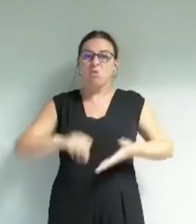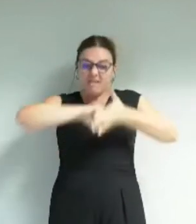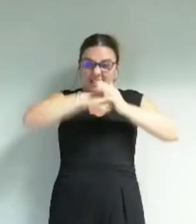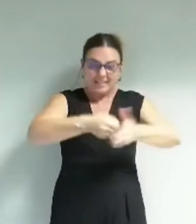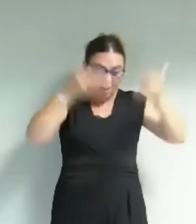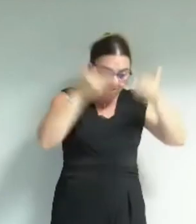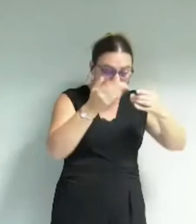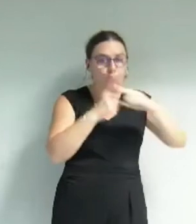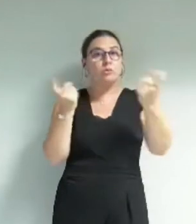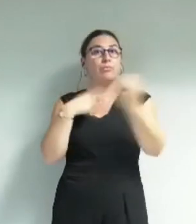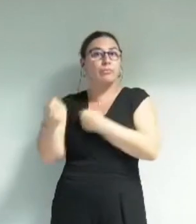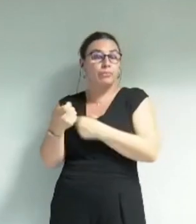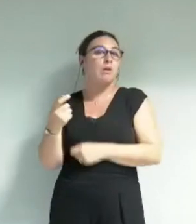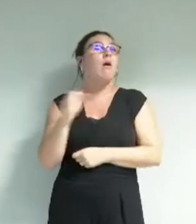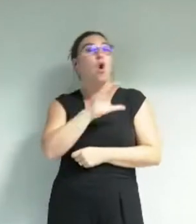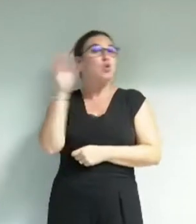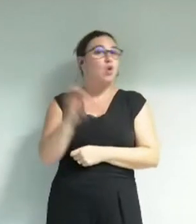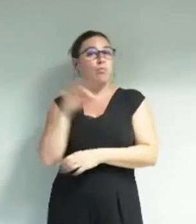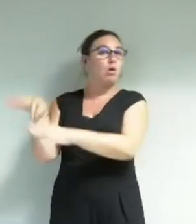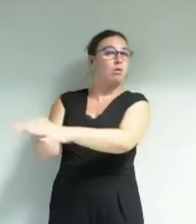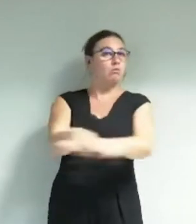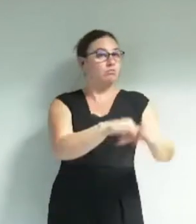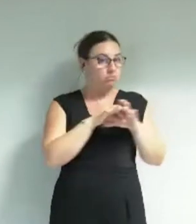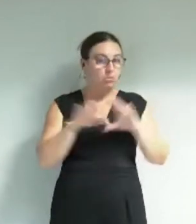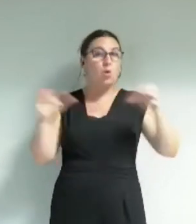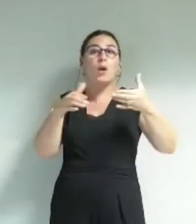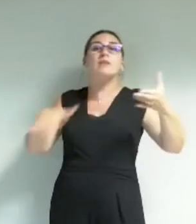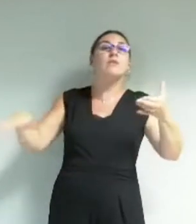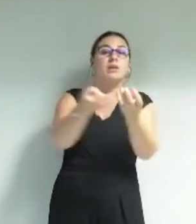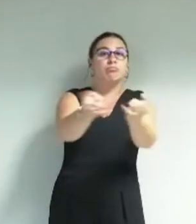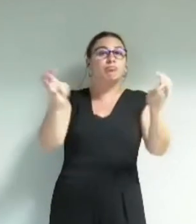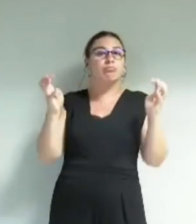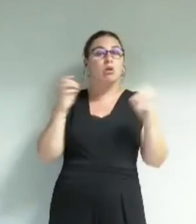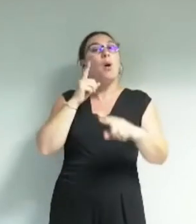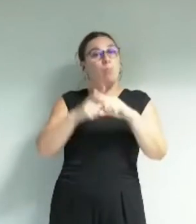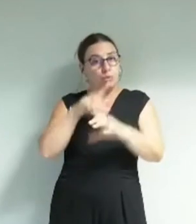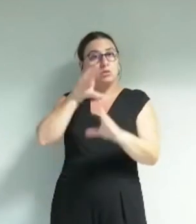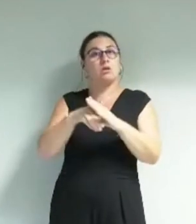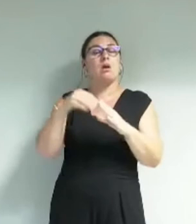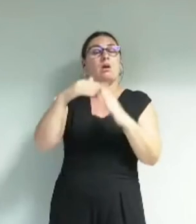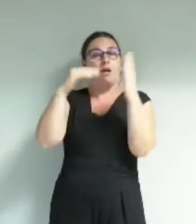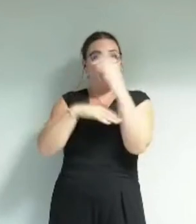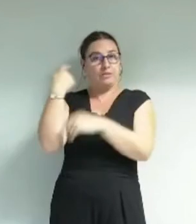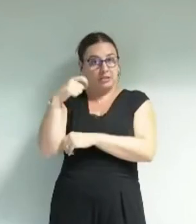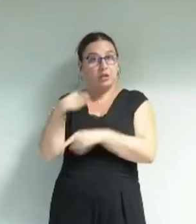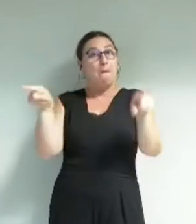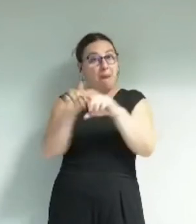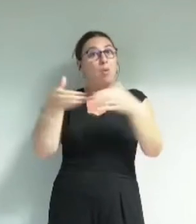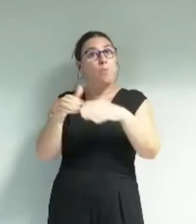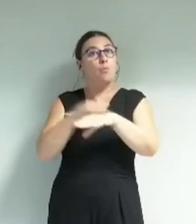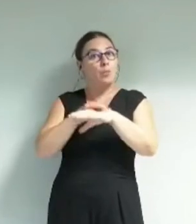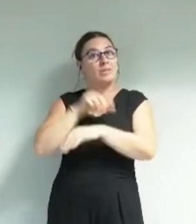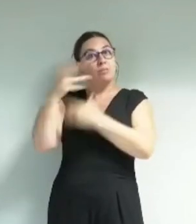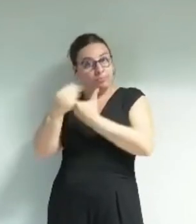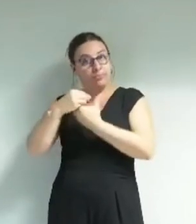inapproprié s'est fait à l'unanimité des représentants des collectivités présents dont la vice-présidente du même groupe politique que madame Boer pour